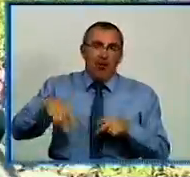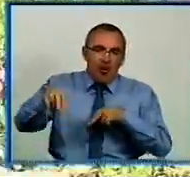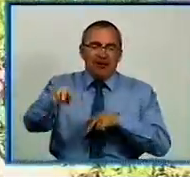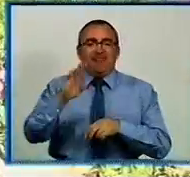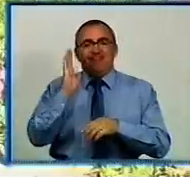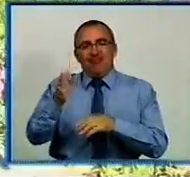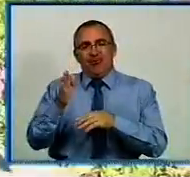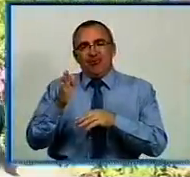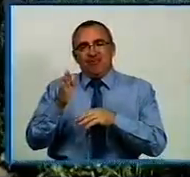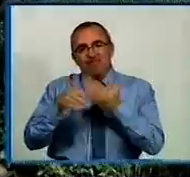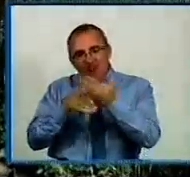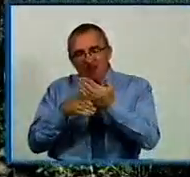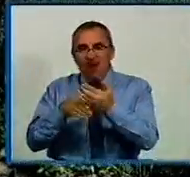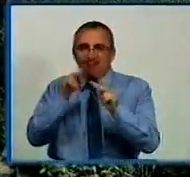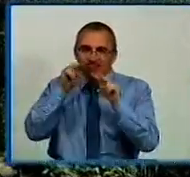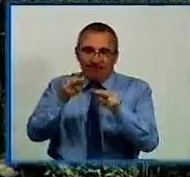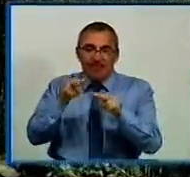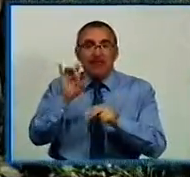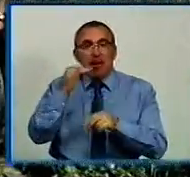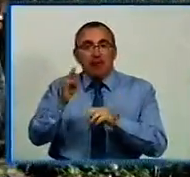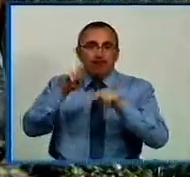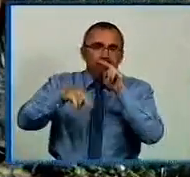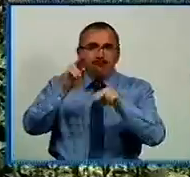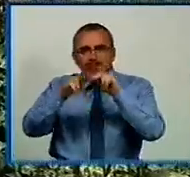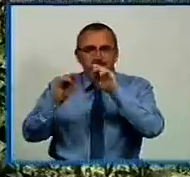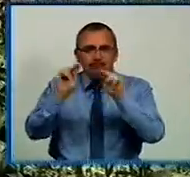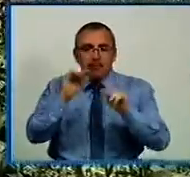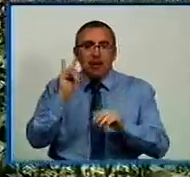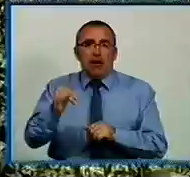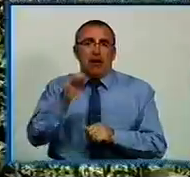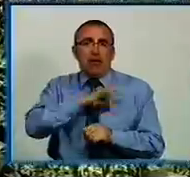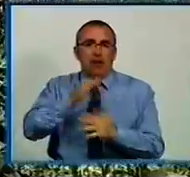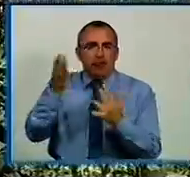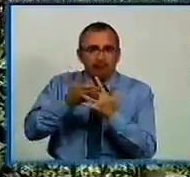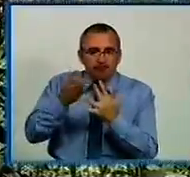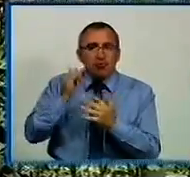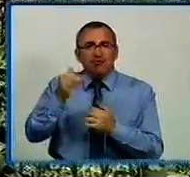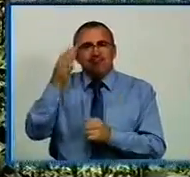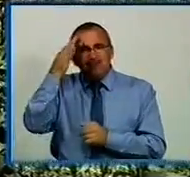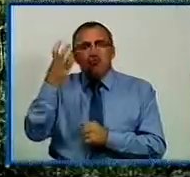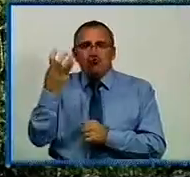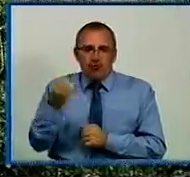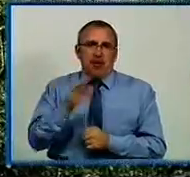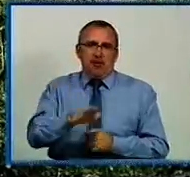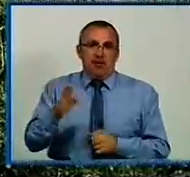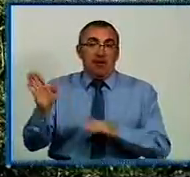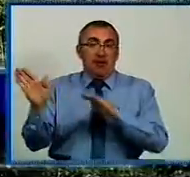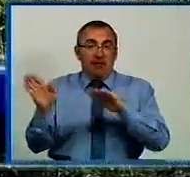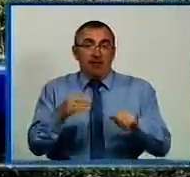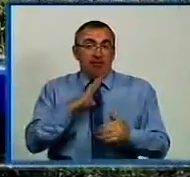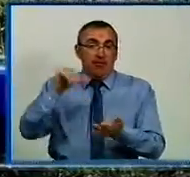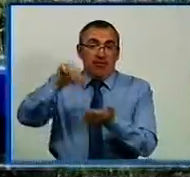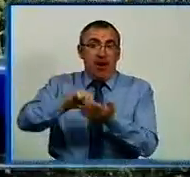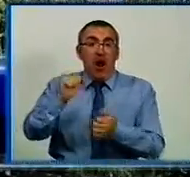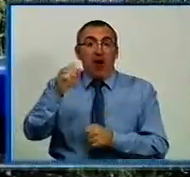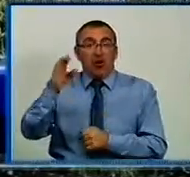допомагати, будемо глядіти. Нині Сергій добудовує будинок, оформляє пільги учасника АТО і мріє ще про дітей. Після того, як я побував в